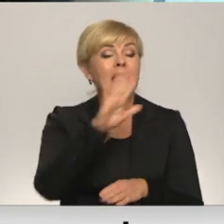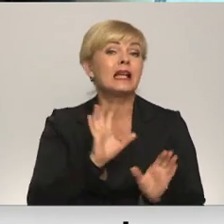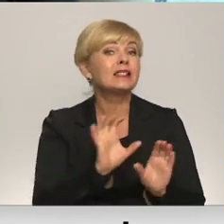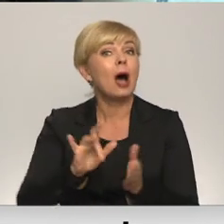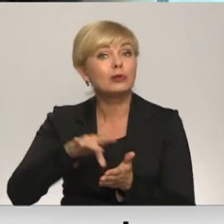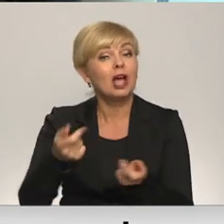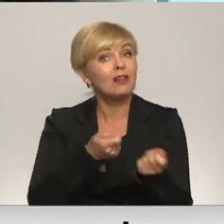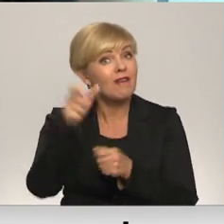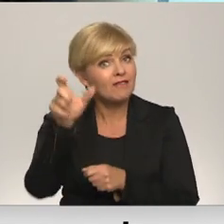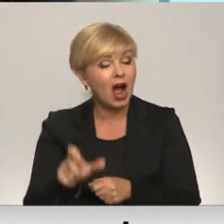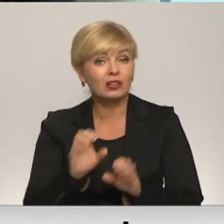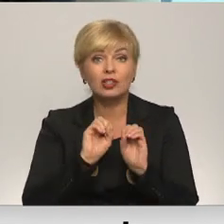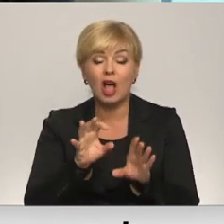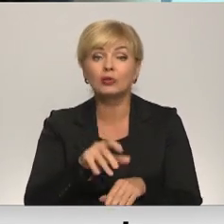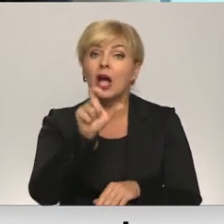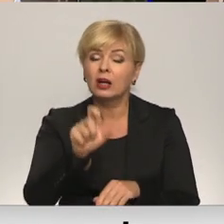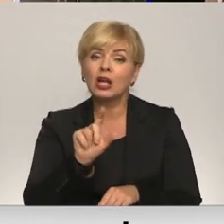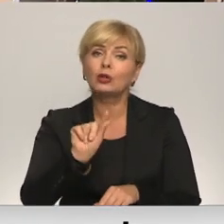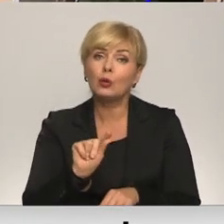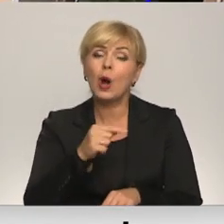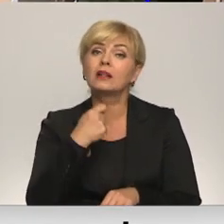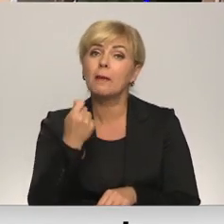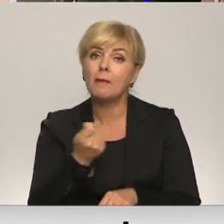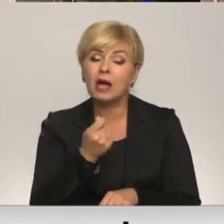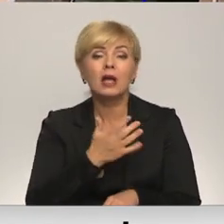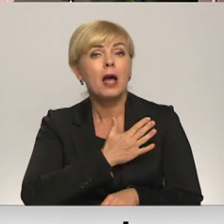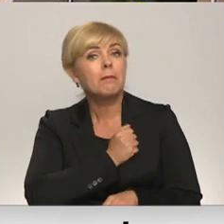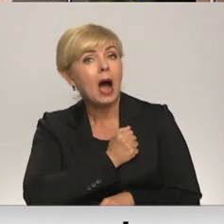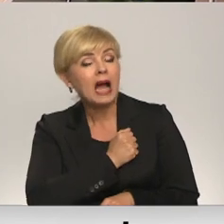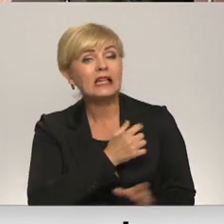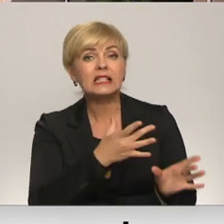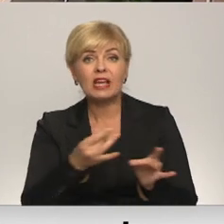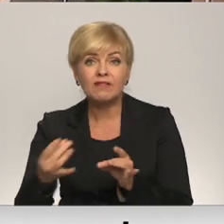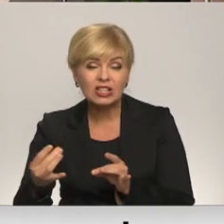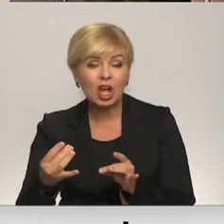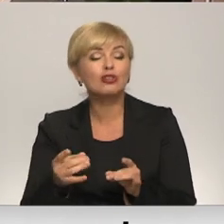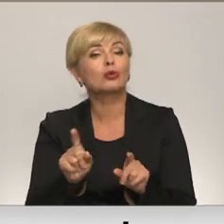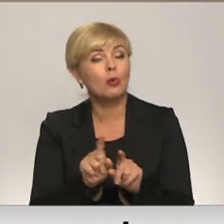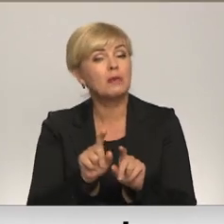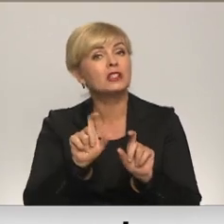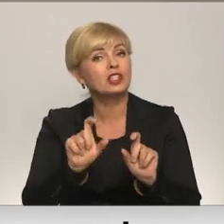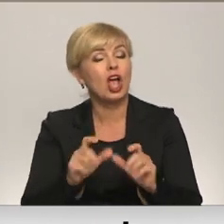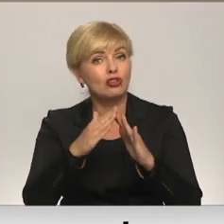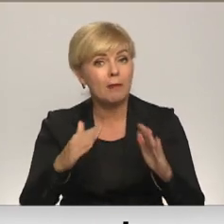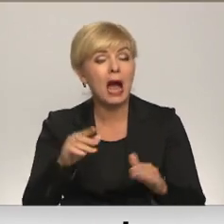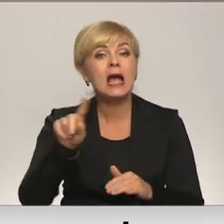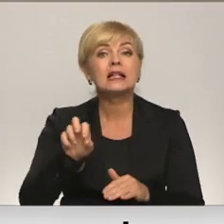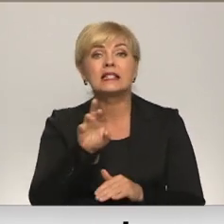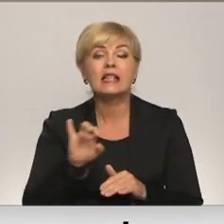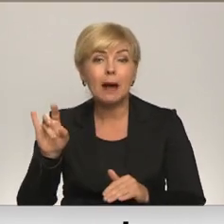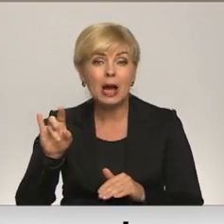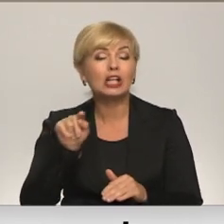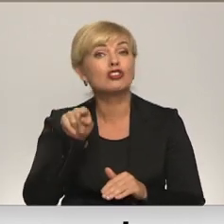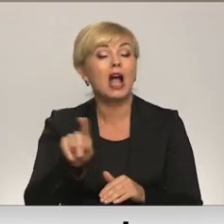vadītājs tāst, ka šobrīd klienti ir maz, jo daudz bailēs no inficēšanās ar vīrusu paliek mājās. Samarieši ar tiem, kuri palikuši mājās